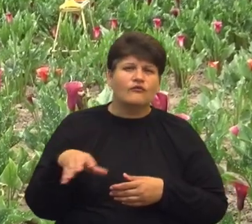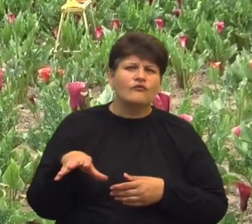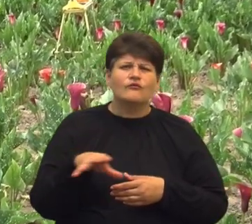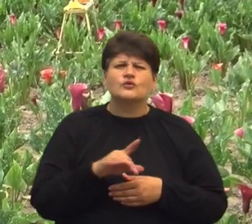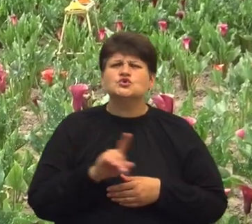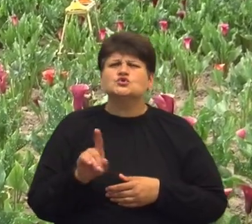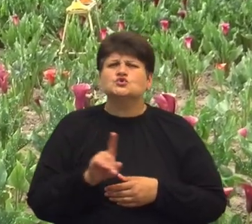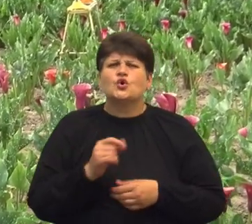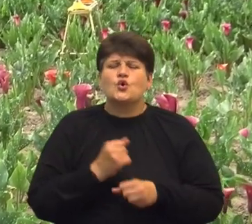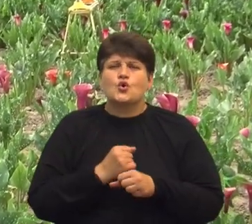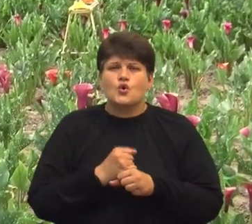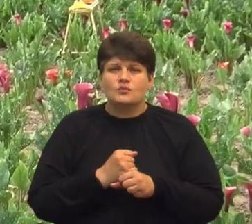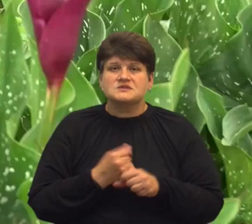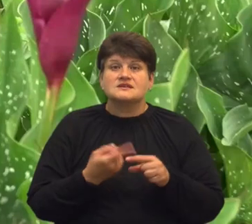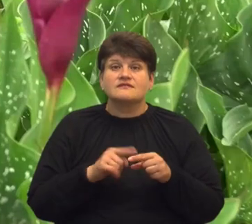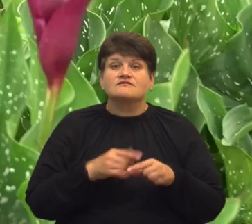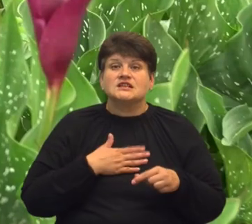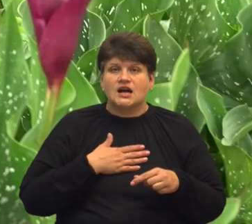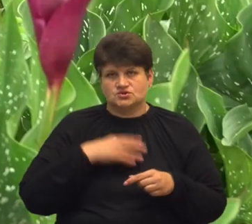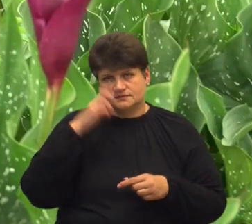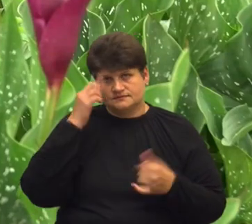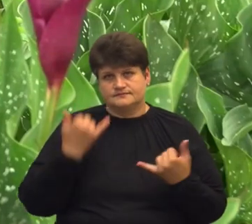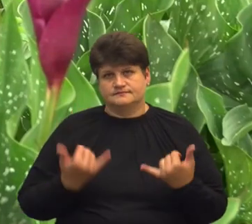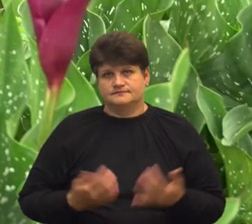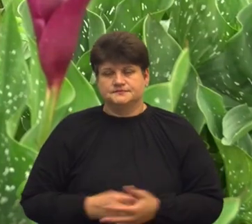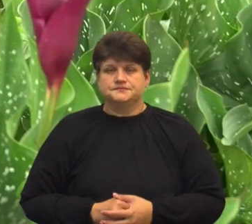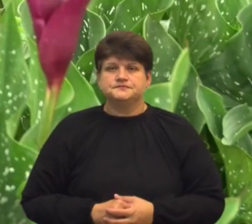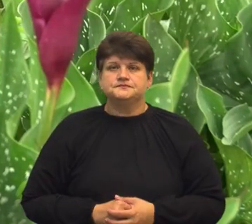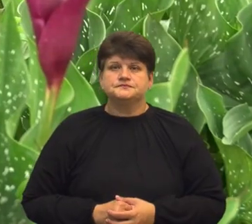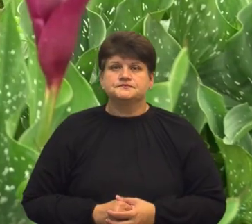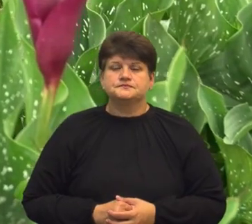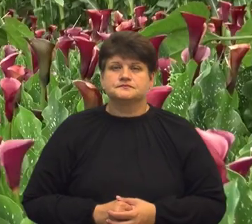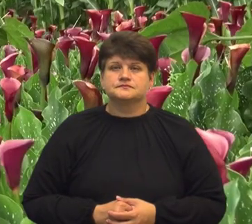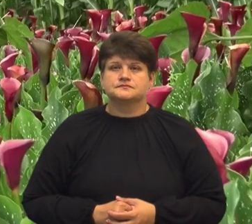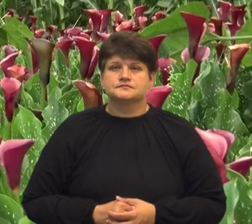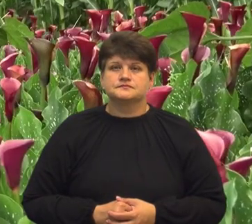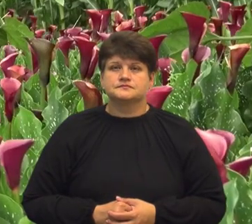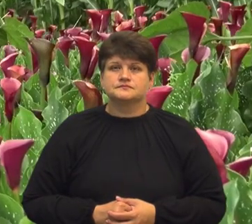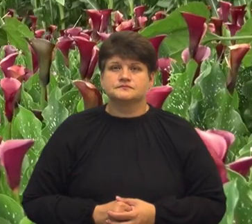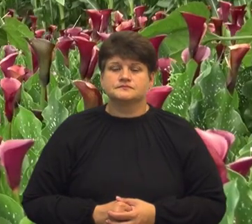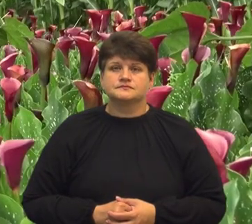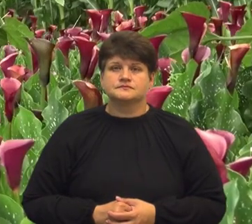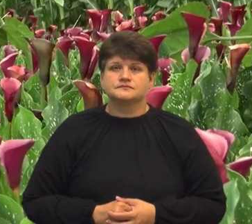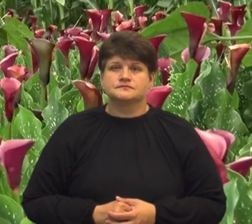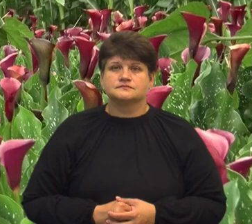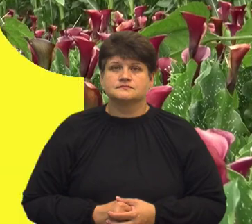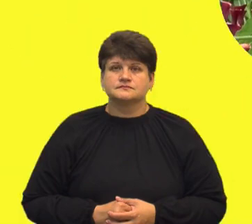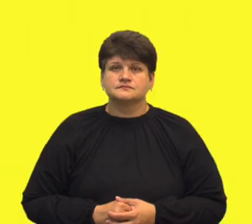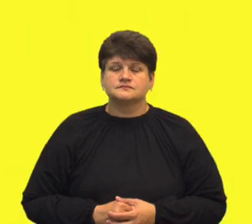на даний момент в нашій країні. Любов Гадомська, Василь Панчук, Суспільне новини, Тернопільщина.